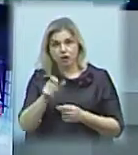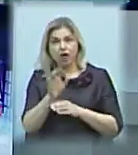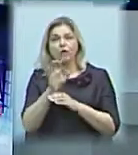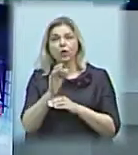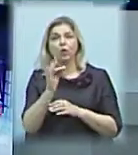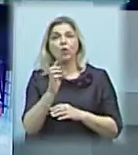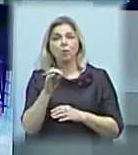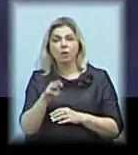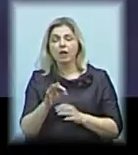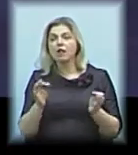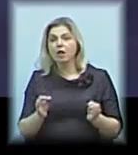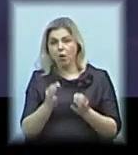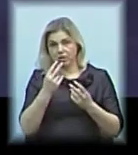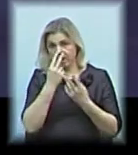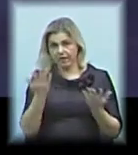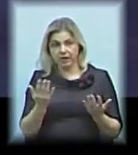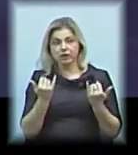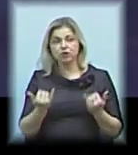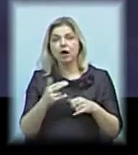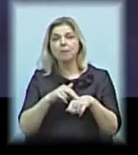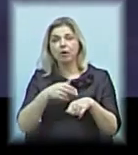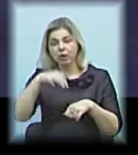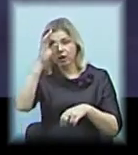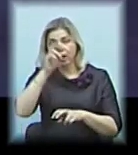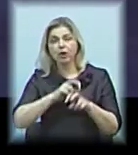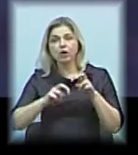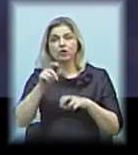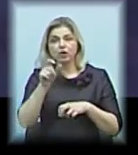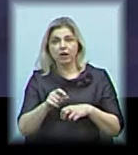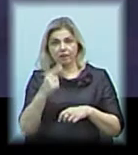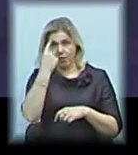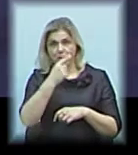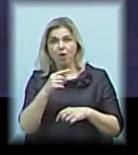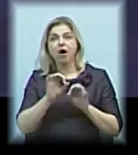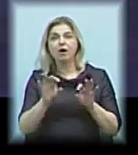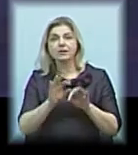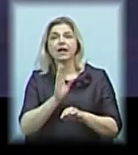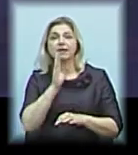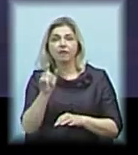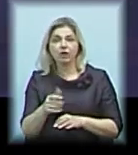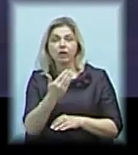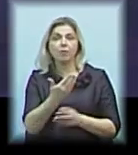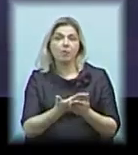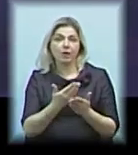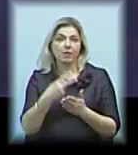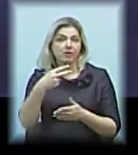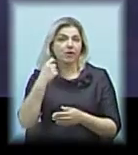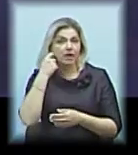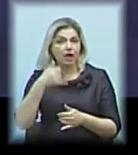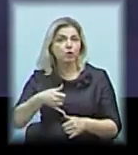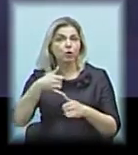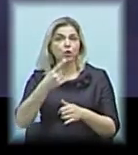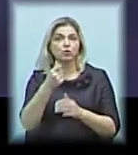ніколи у дворі не бачили. Зараз правоохоронці розшукують чоловіка за описом дівчини. На вигляд йому років 20, зрість